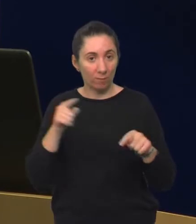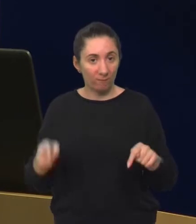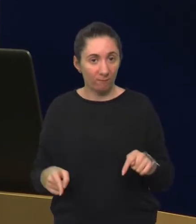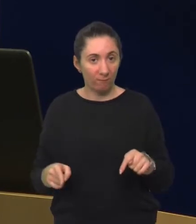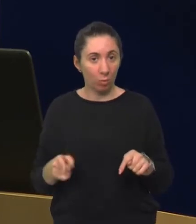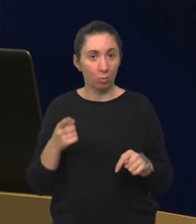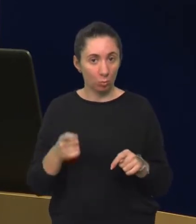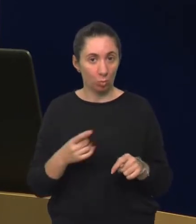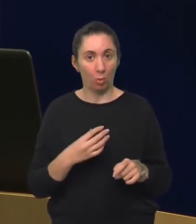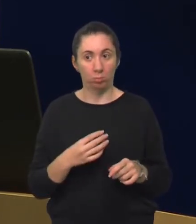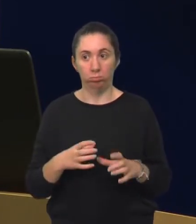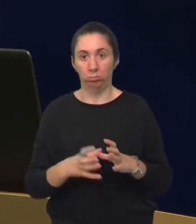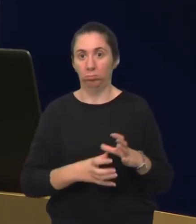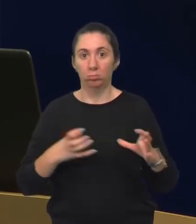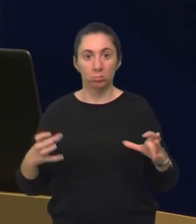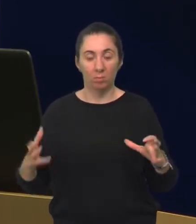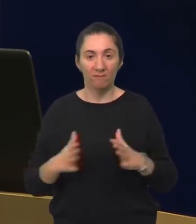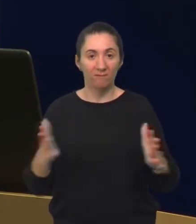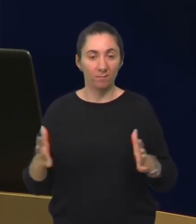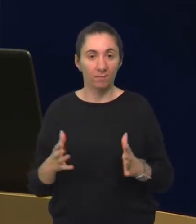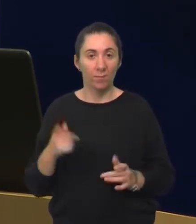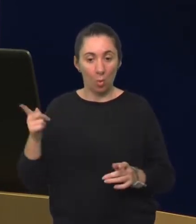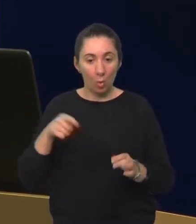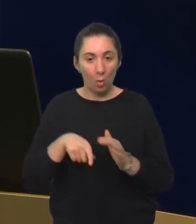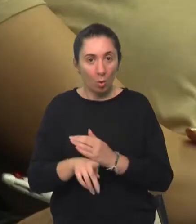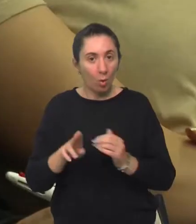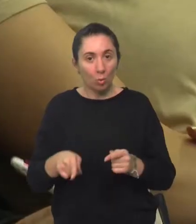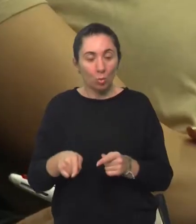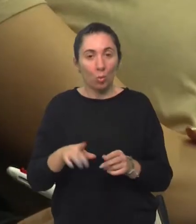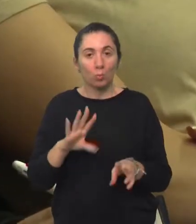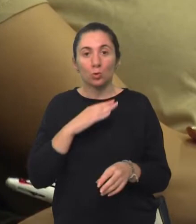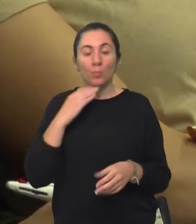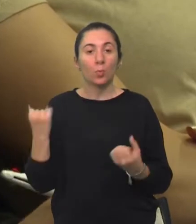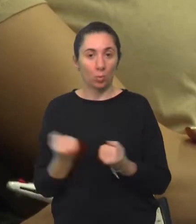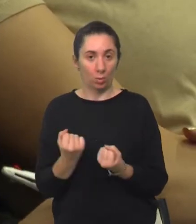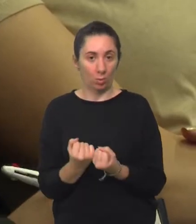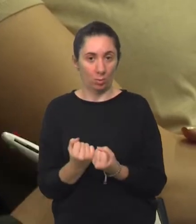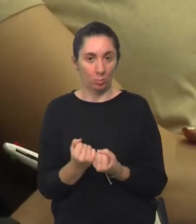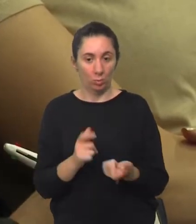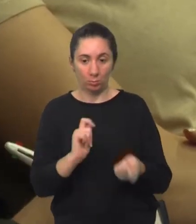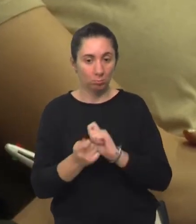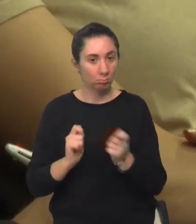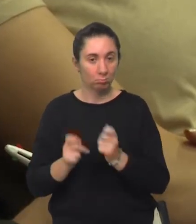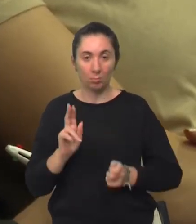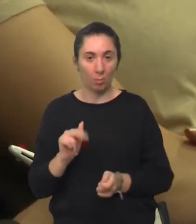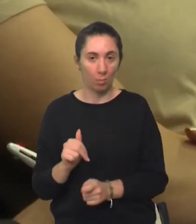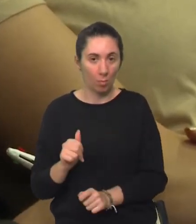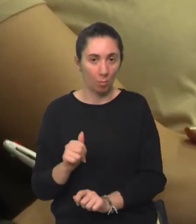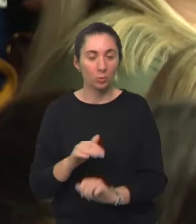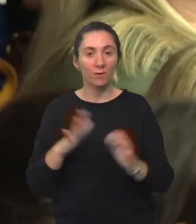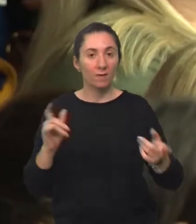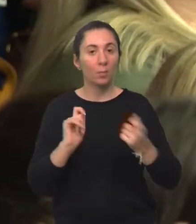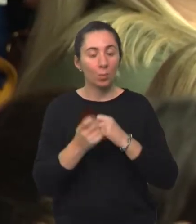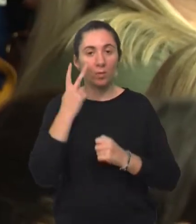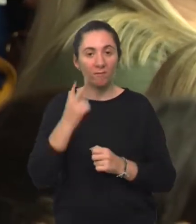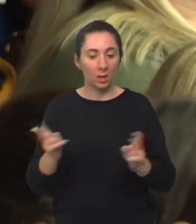je strahovito dugačak vremenski period, unutar kojega se svašta nešto zapravo može dogoditi i velike